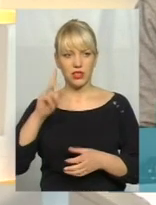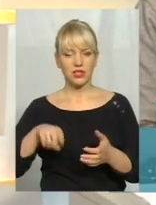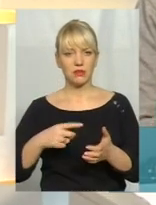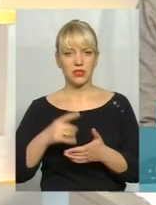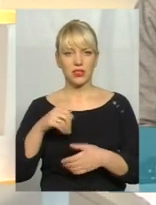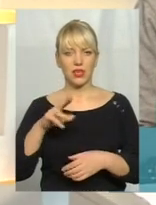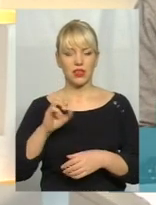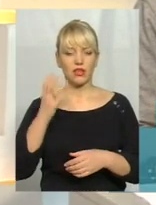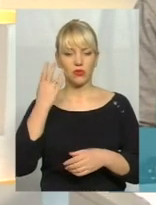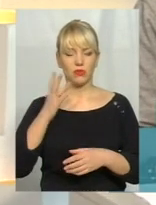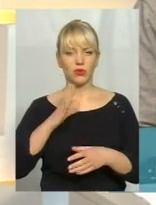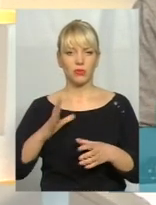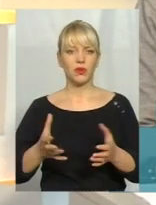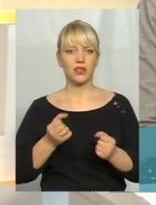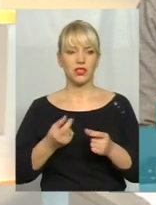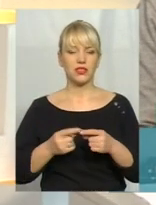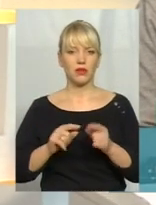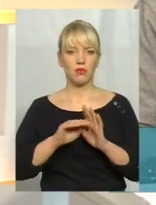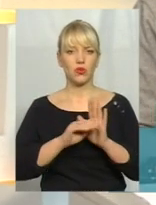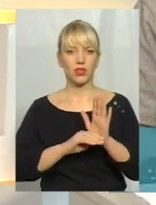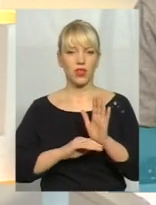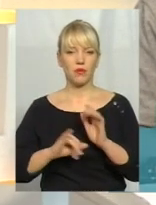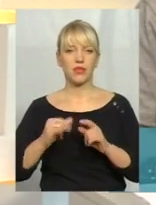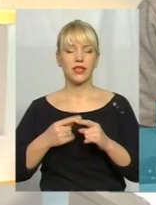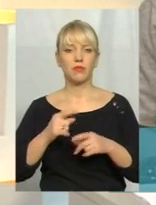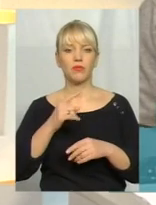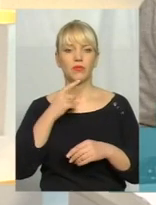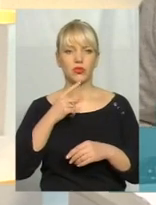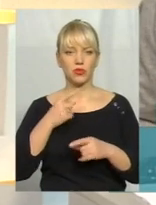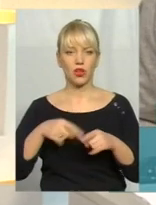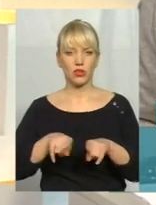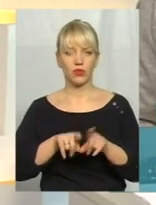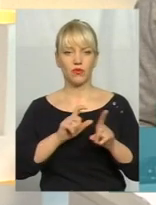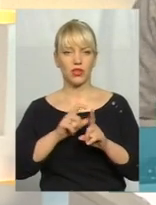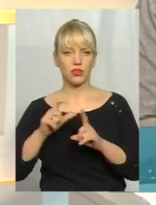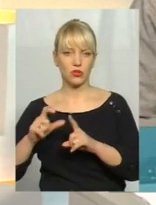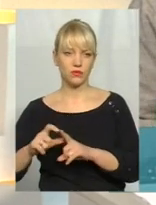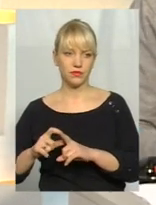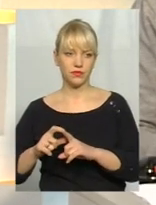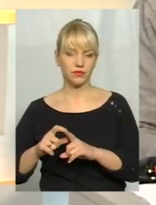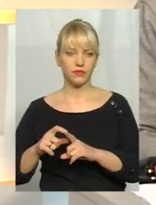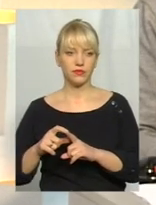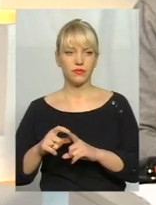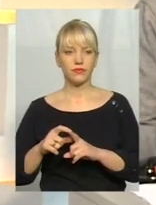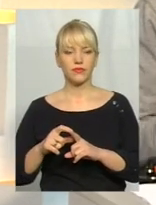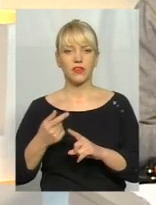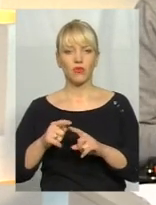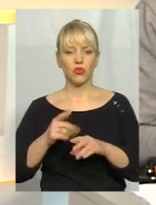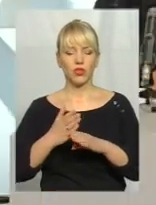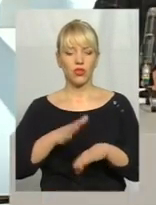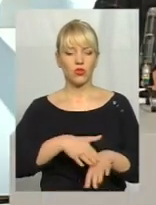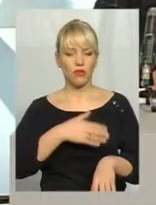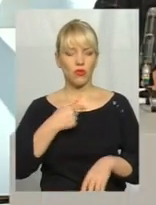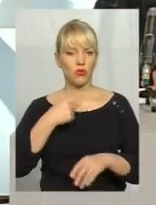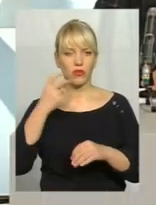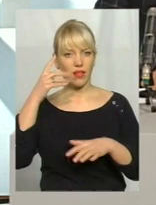була прийнята ця програма. І от процитую одну таку фразу, одне речення, яке таке трошки довге, але я, до прикладу, не